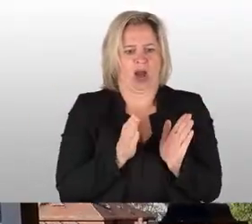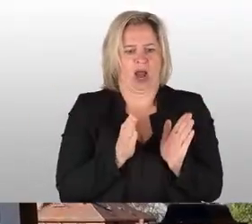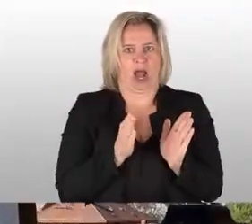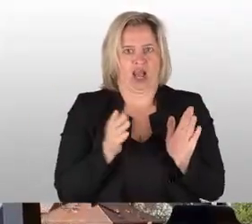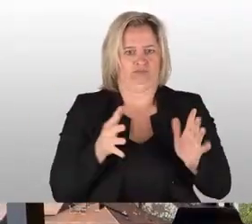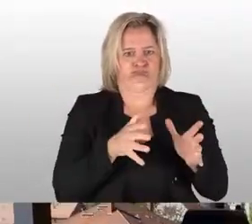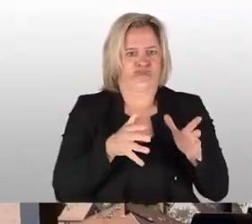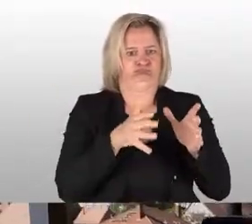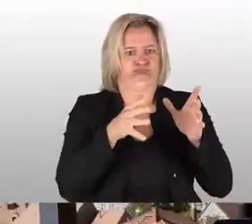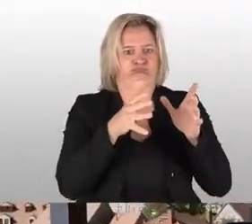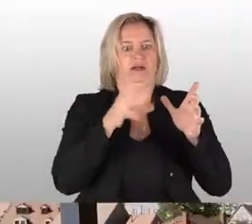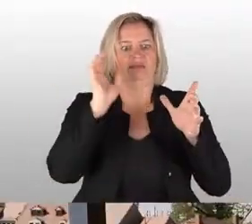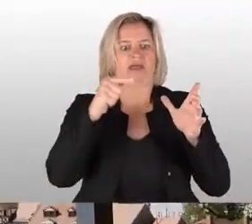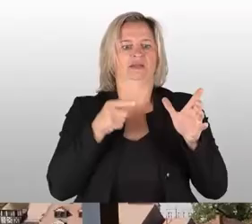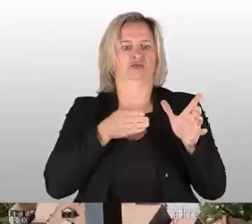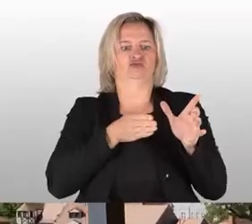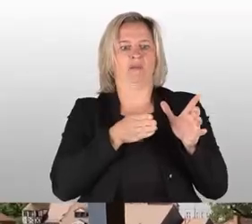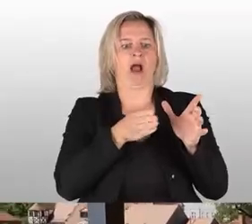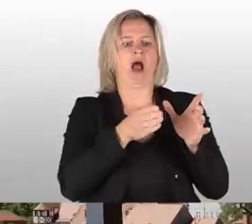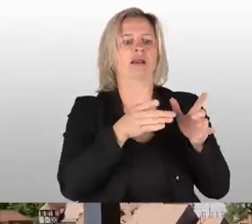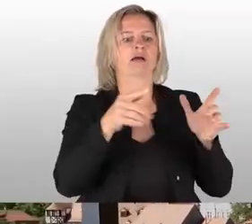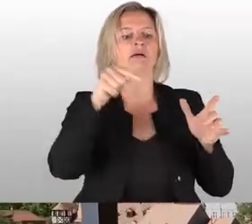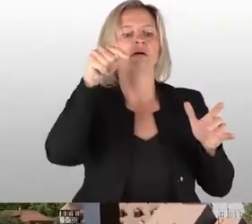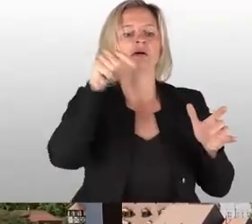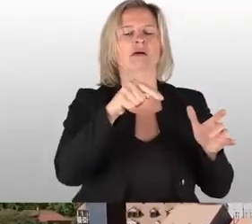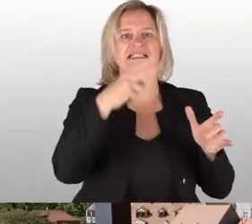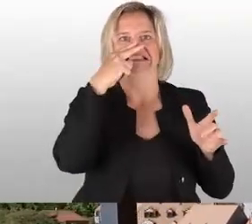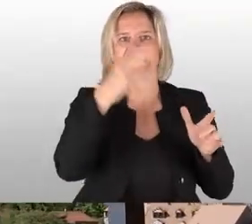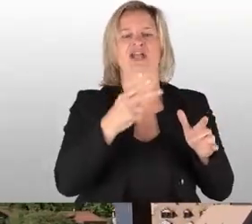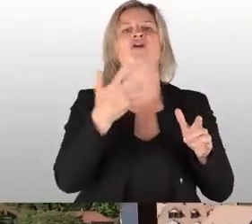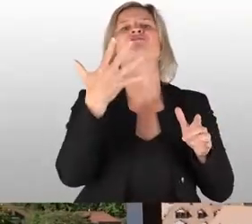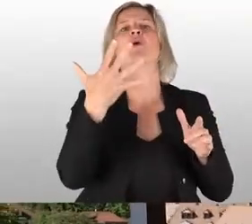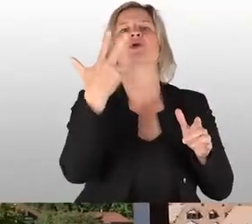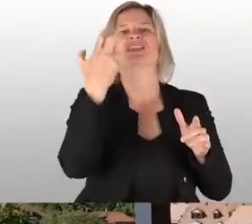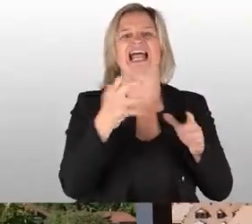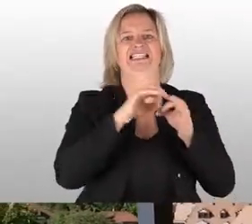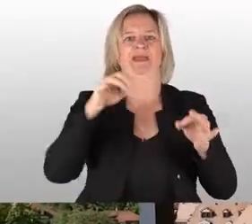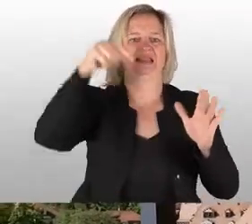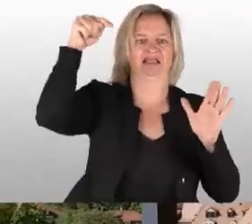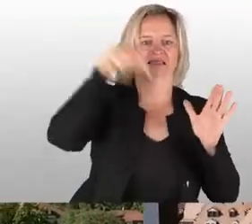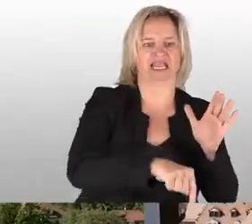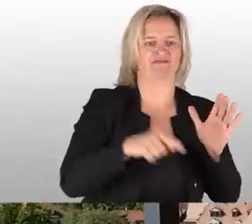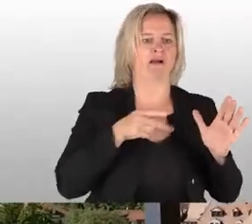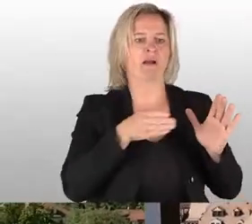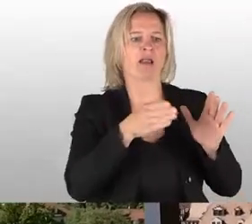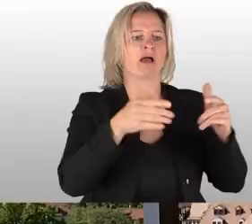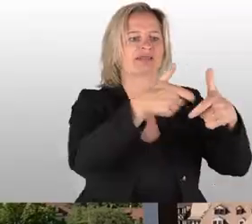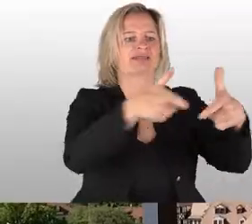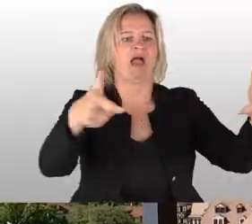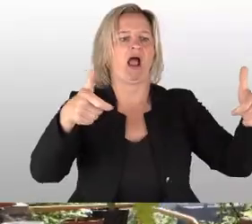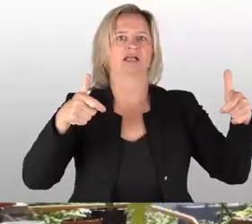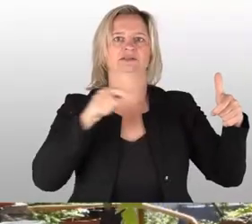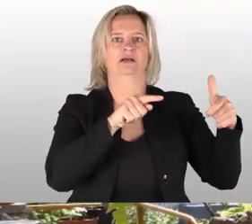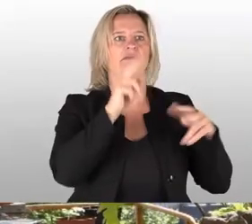nur breit, aber dann geht es so circa 35 Meter in die Tiefe. Und am Ende des Ganges kommen wir hier auf zwei wunderschöne Außenterrassen.